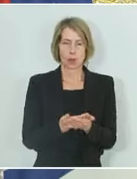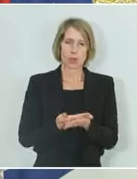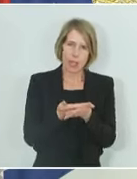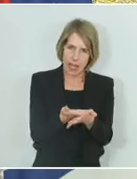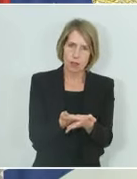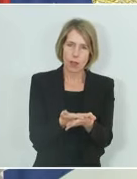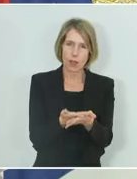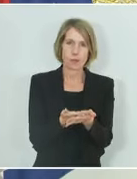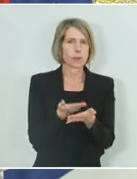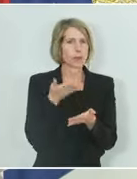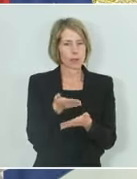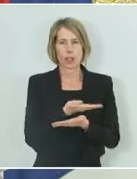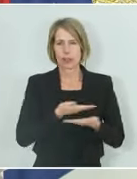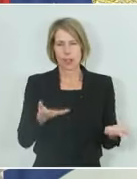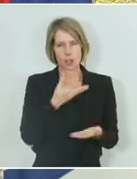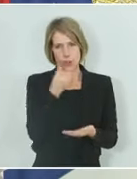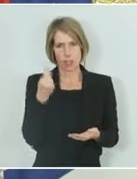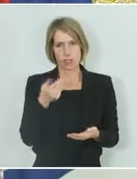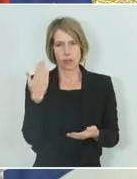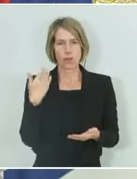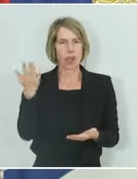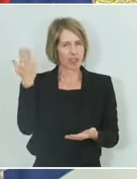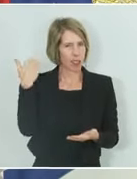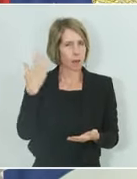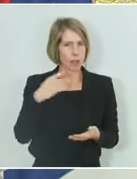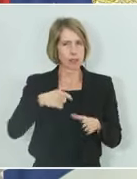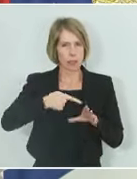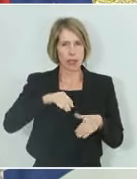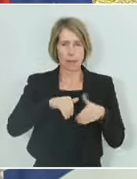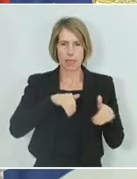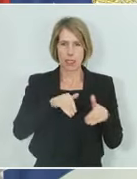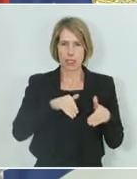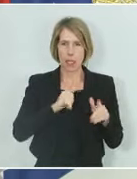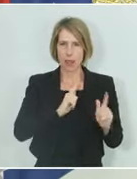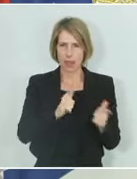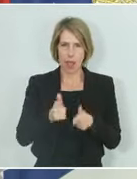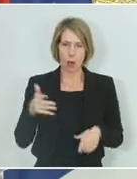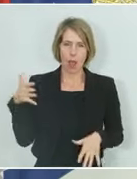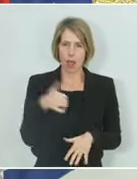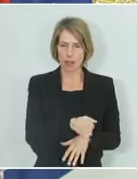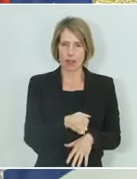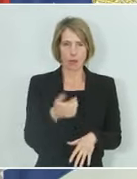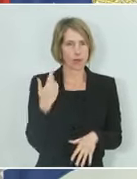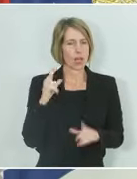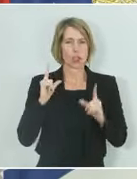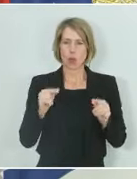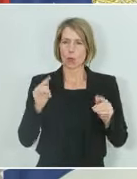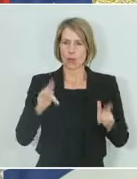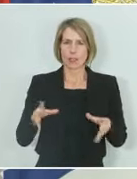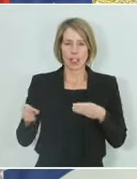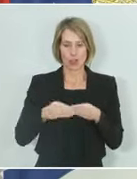Das werde ich nie vergessen. Ich war damals Innenminister. Es gab sofort eine vertrauensvolle Zusammenarbeit unserer Sicherheitsbehörden,